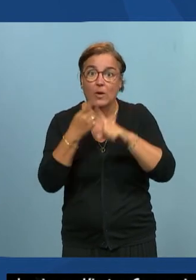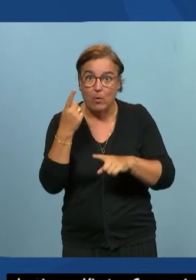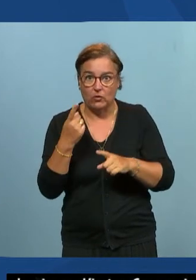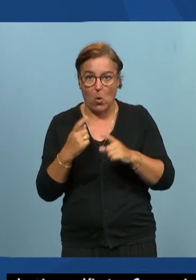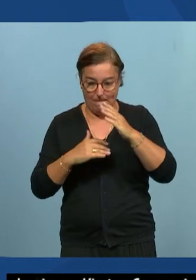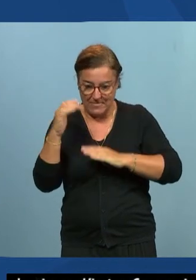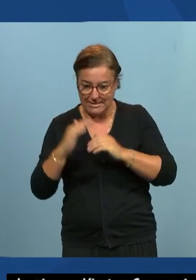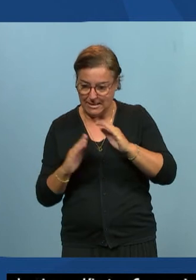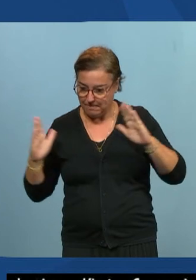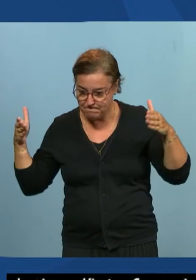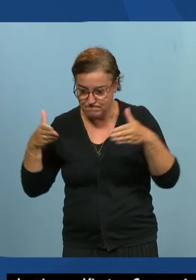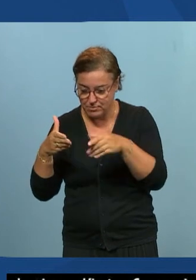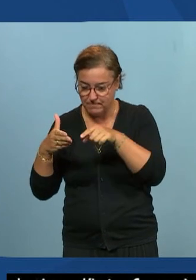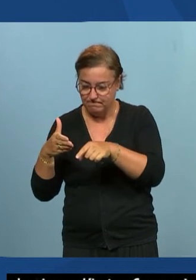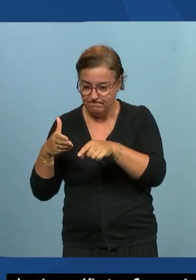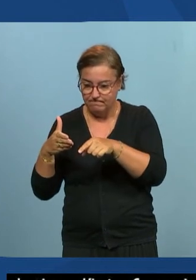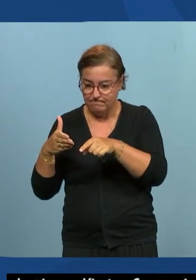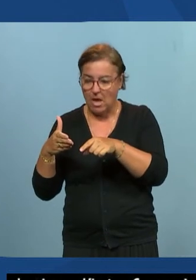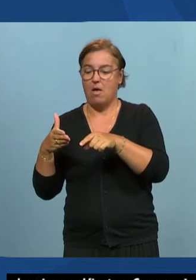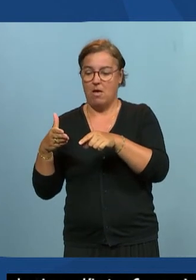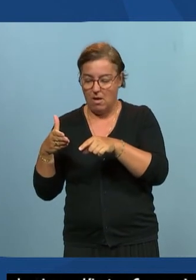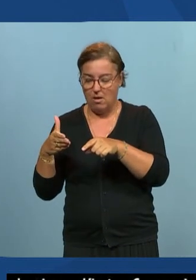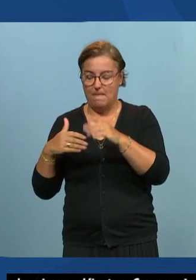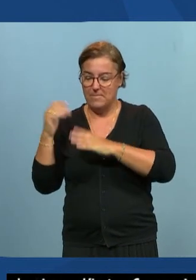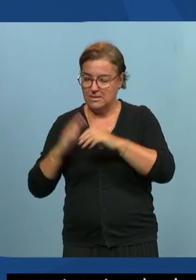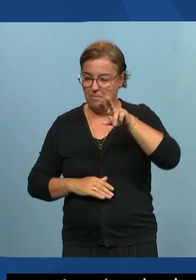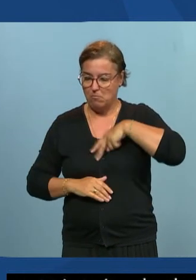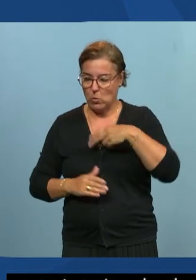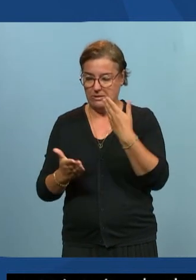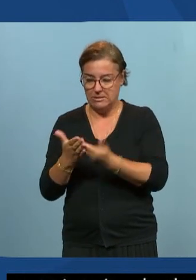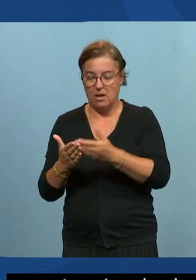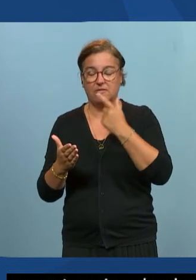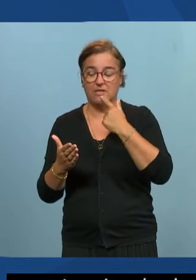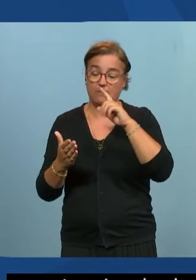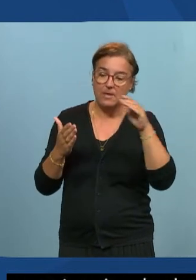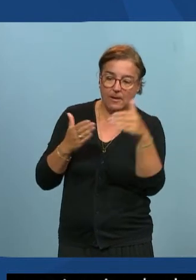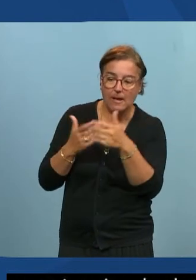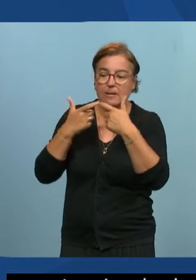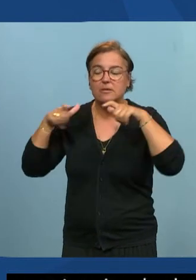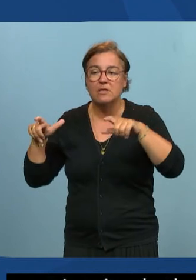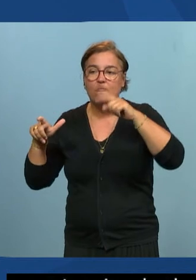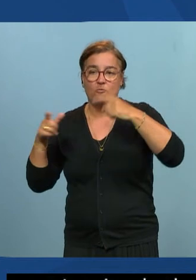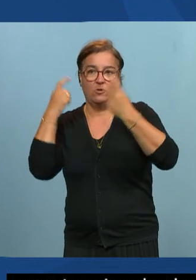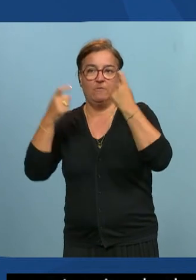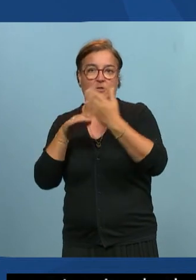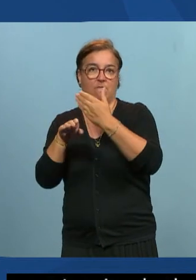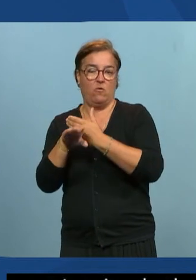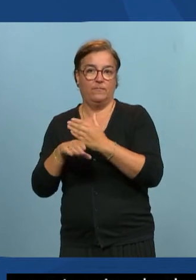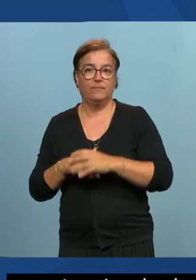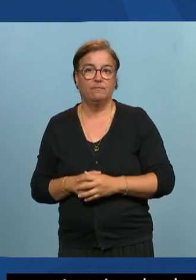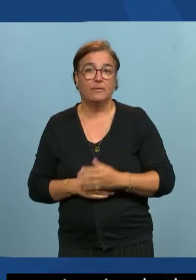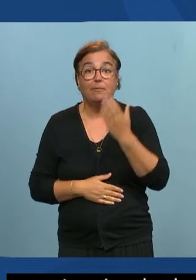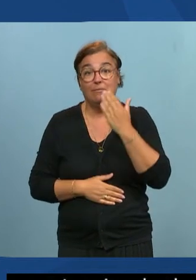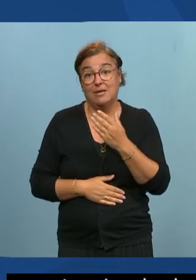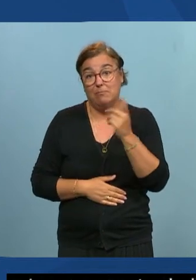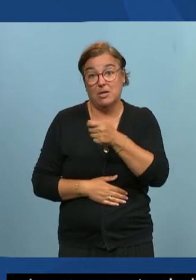bien identifier ce qu'on doit prendre en compte à minima pour garantir un minimum d'accessibilité mais c'est pas évident comme le disait